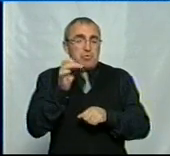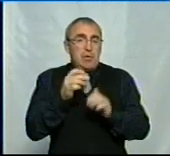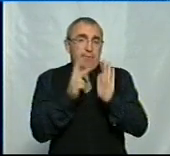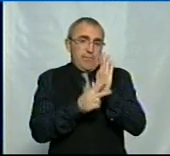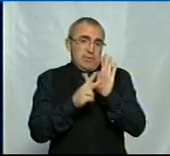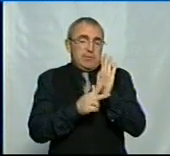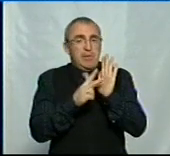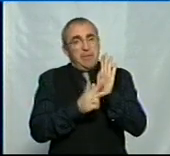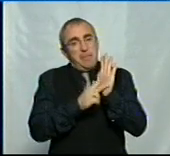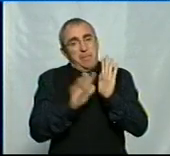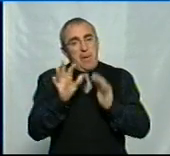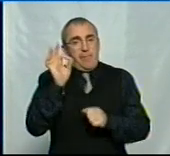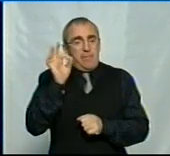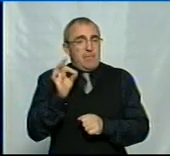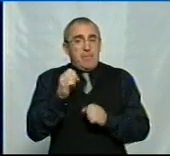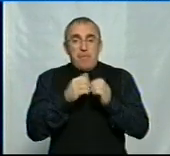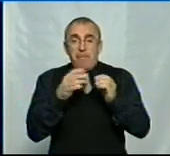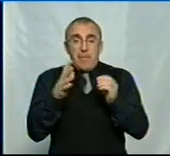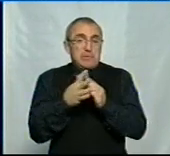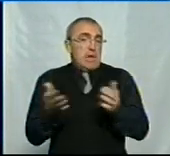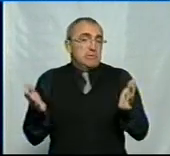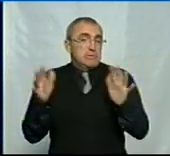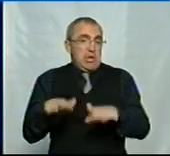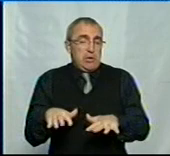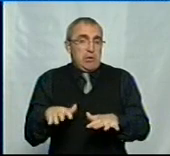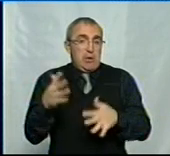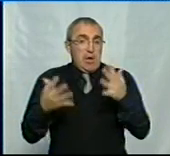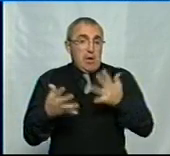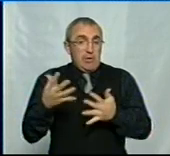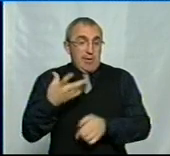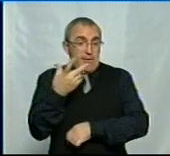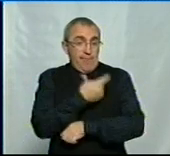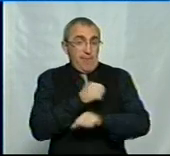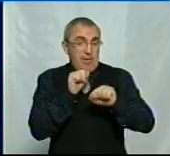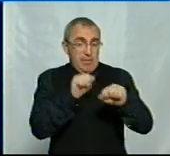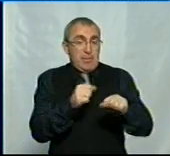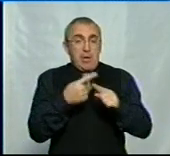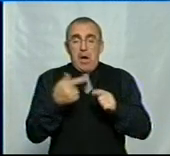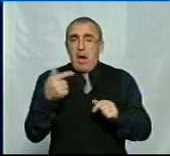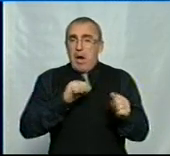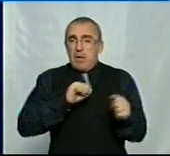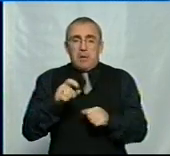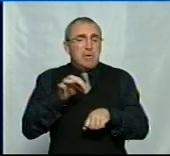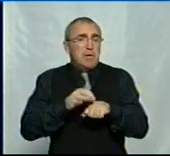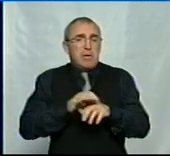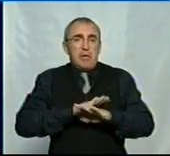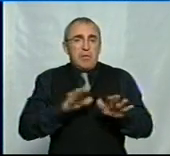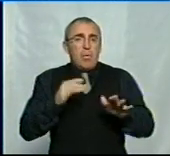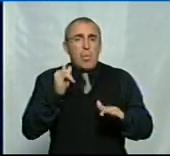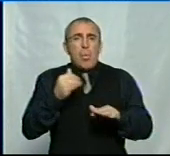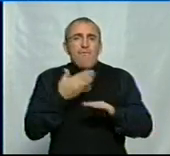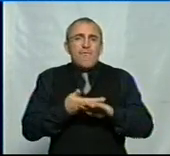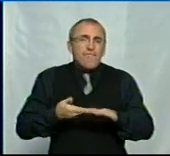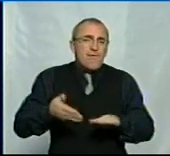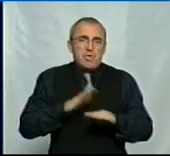-85, ну 15 залишається. Але якщо ви вакцинуєтеся, це гарантія того, що ви не захворієте у важкій